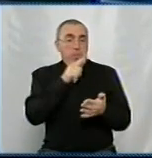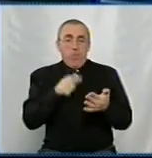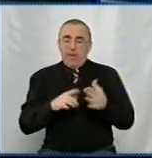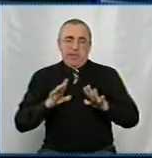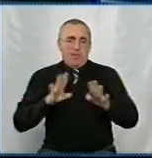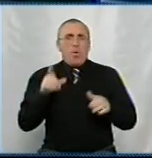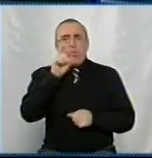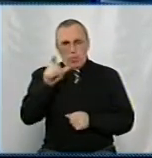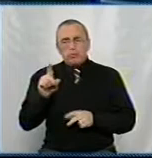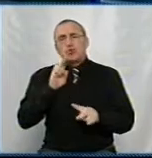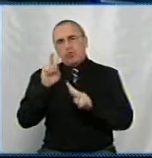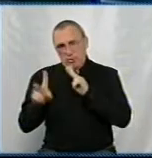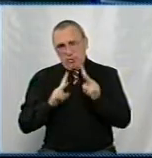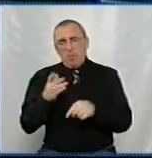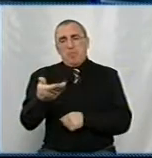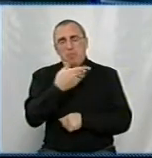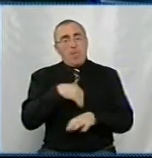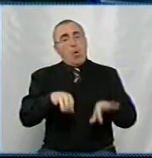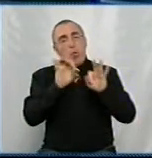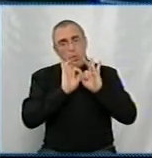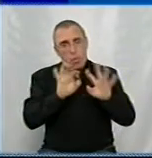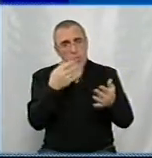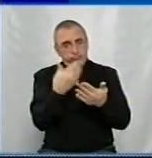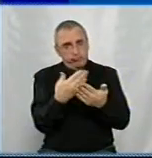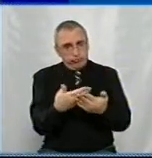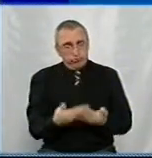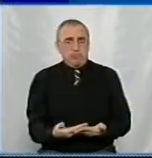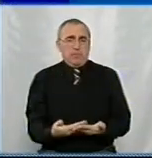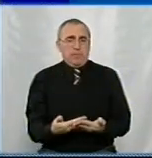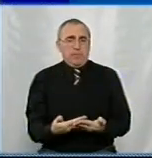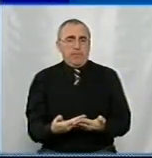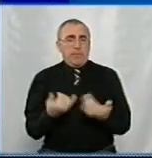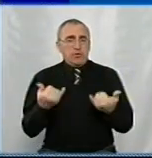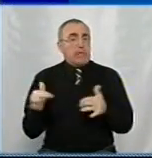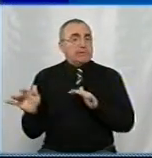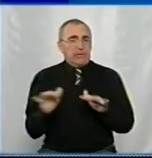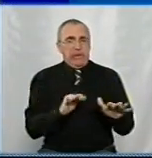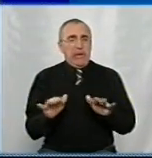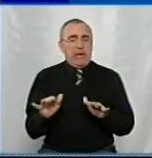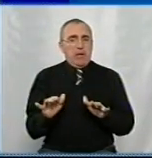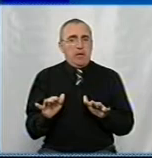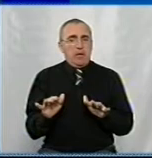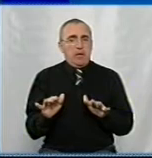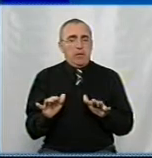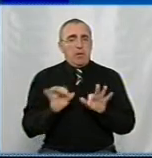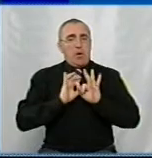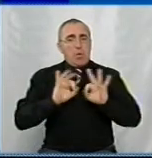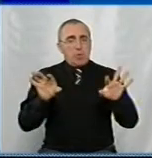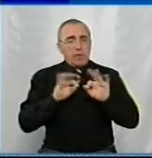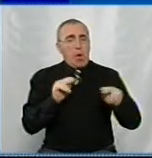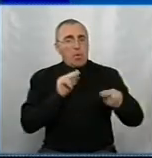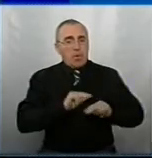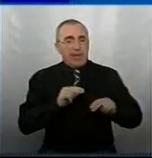було. Да, люди скаржаться, але ми їм роз'ясняємо. На щось діє роз'яснювальна